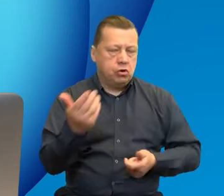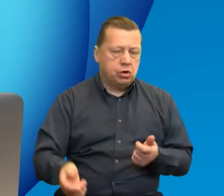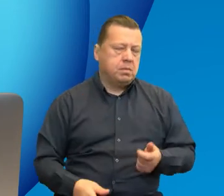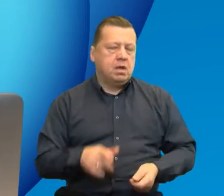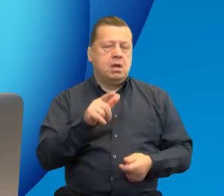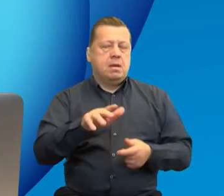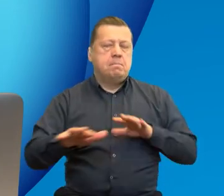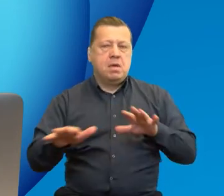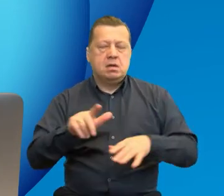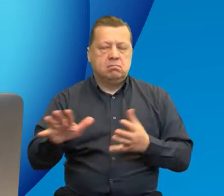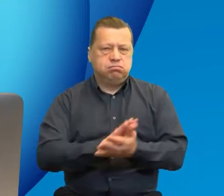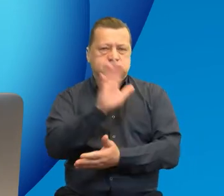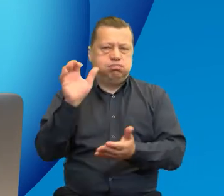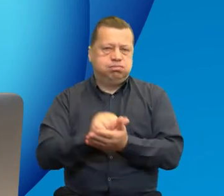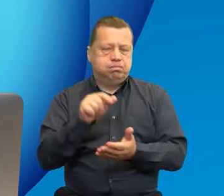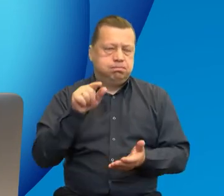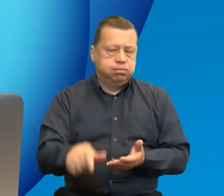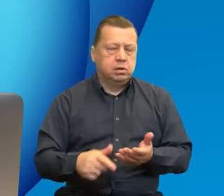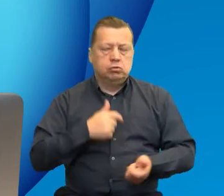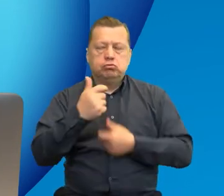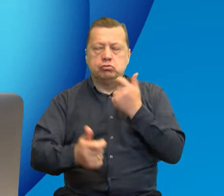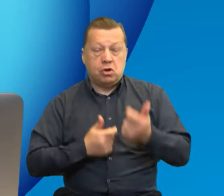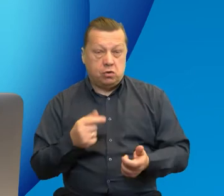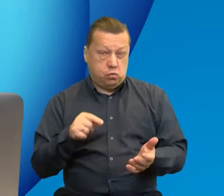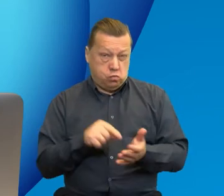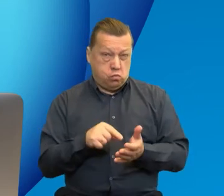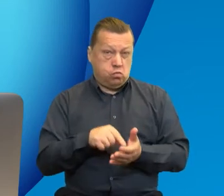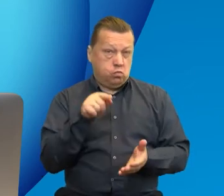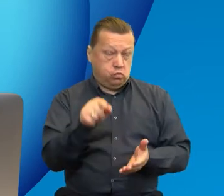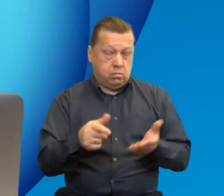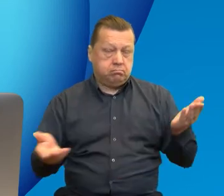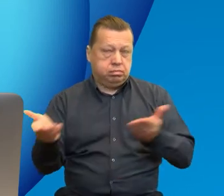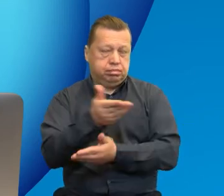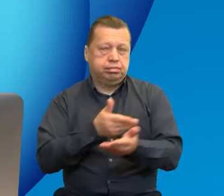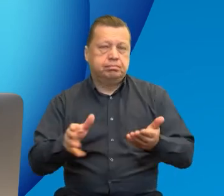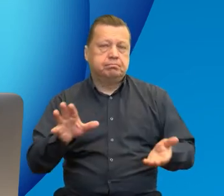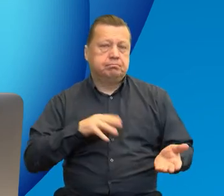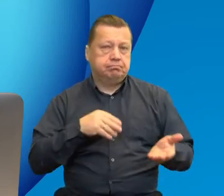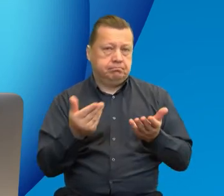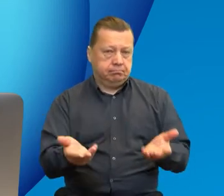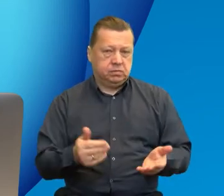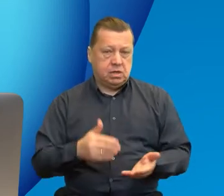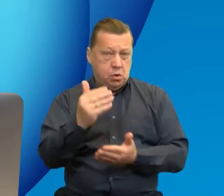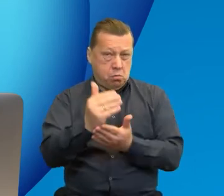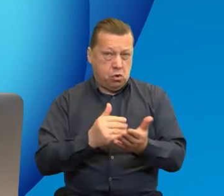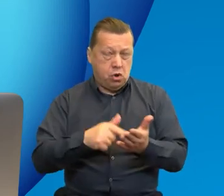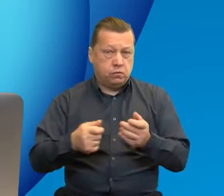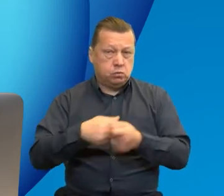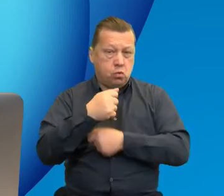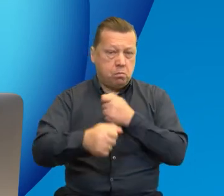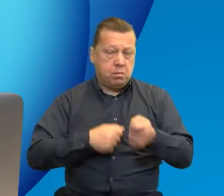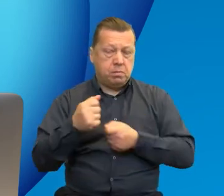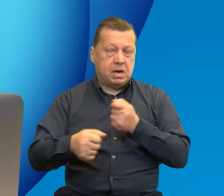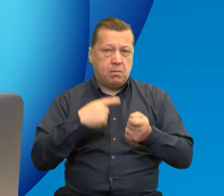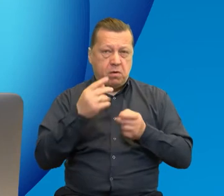gminy, mojego miasta. O tych przykładach, czy programach współpracy tej szerszej,